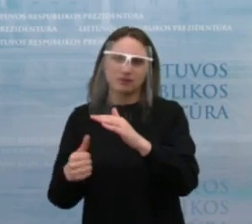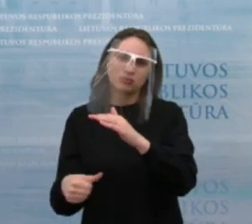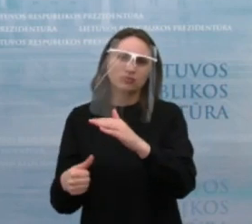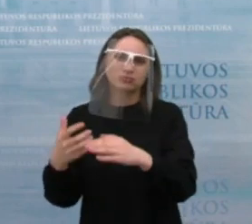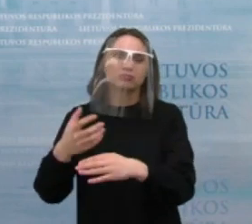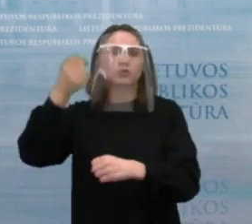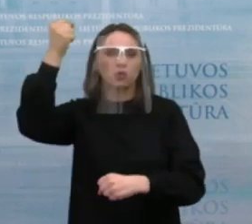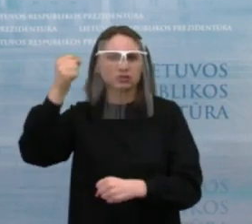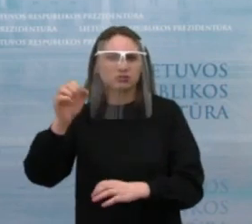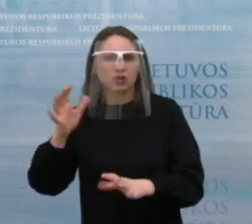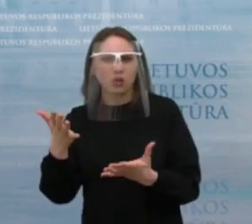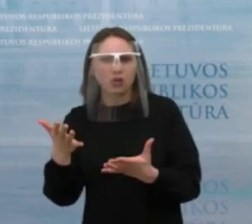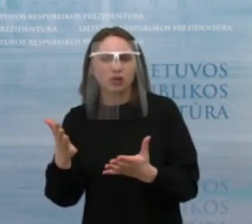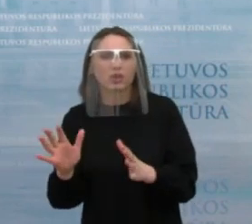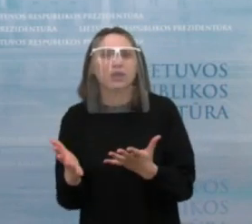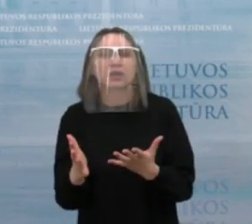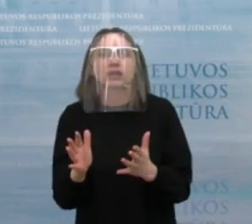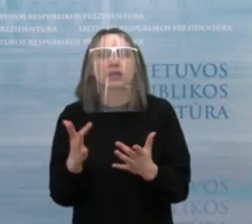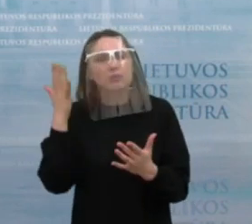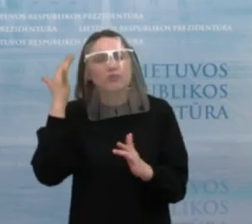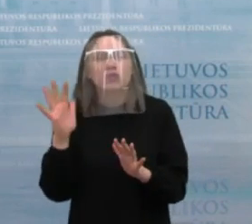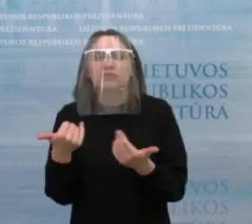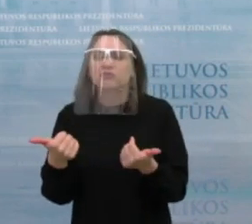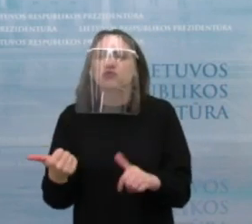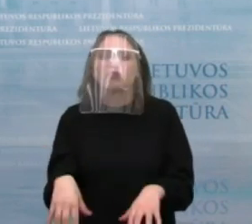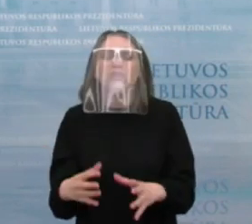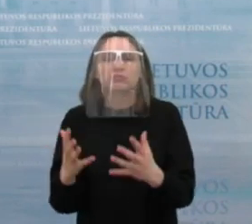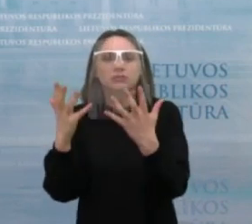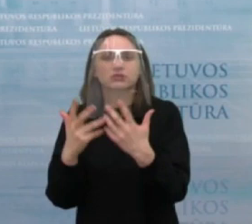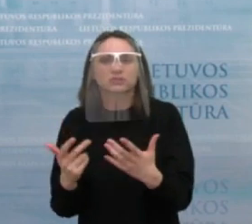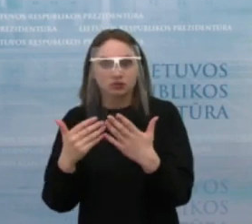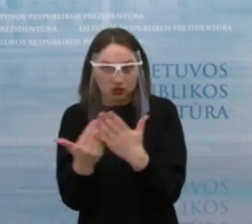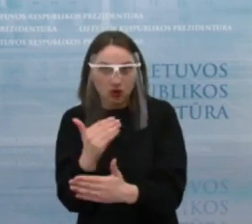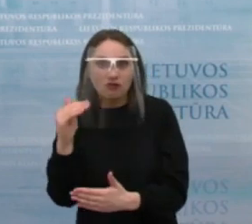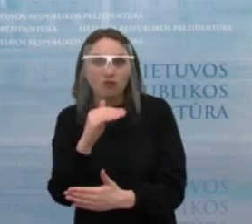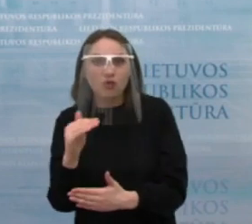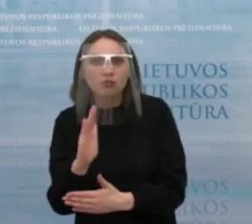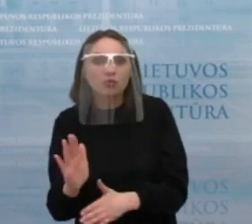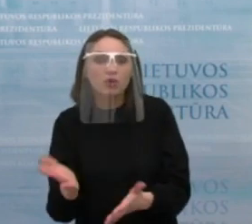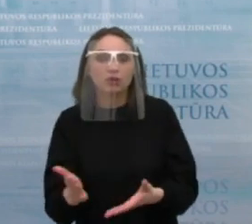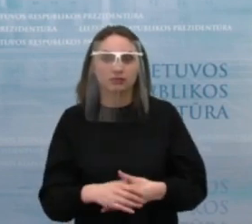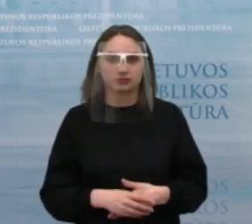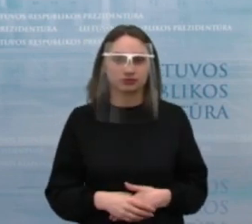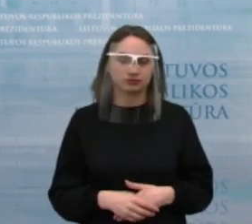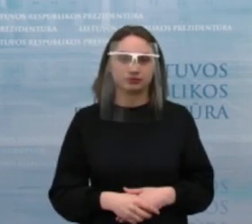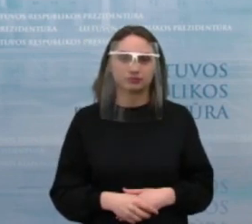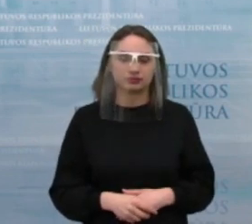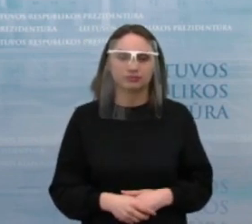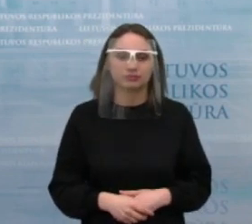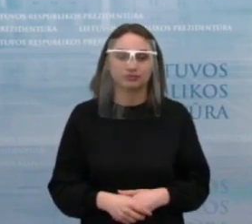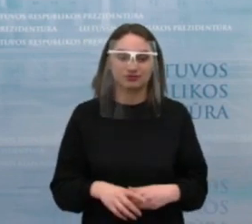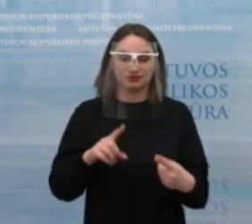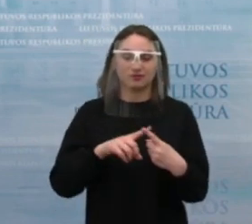ir į kurią pusę, kokia ta priemonė yra kažkokia galima ir kada jinai galėtų atsirasti. Ačiū. Tai kalbant apie